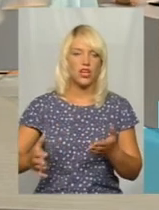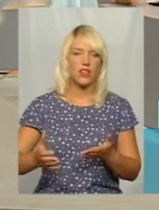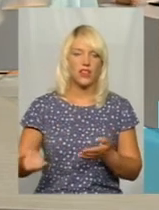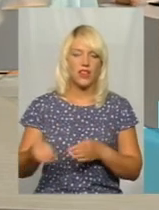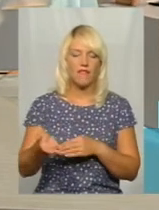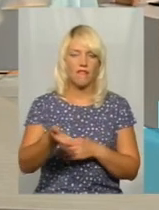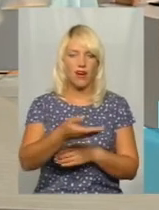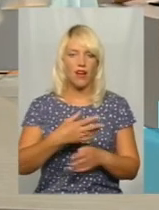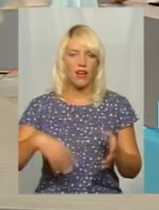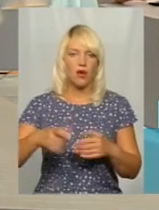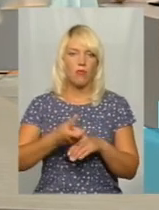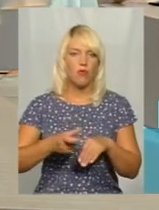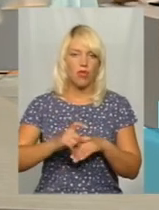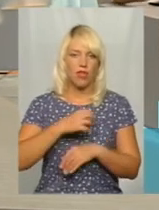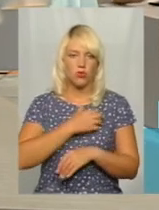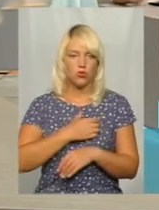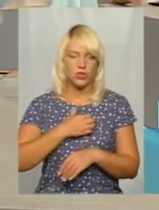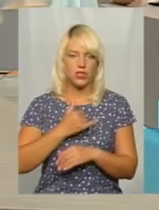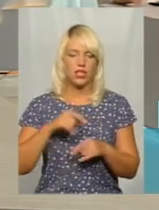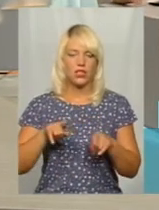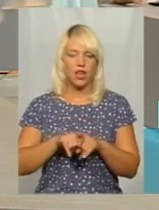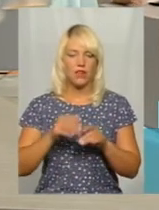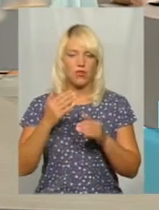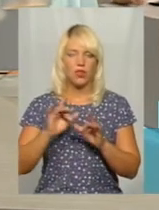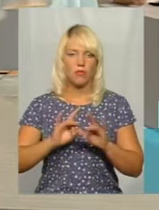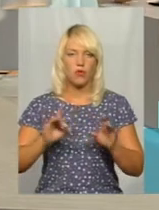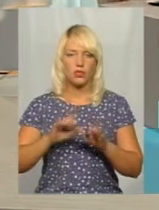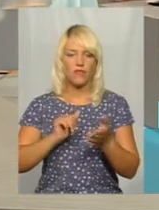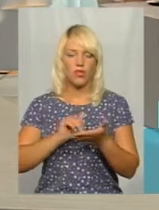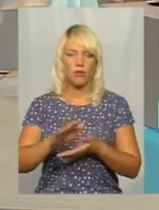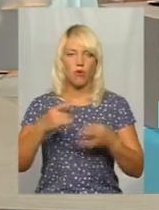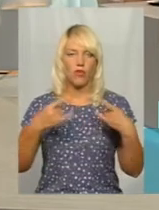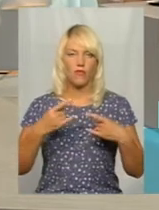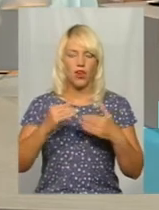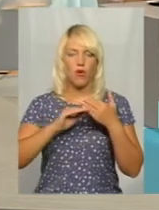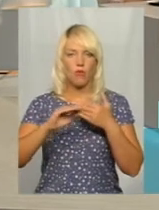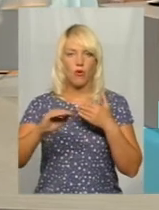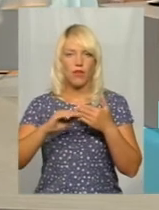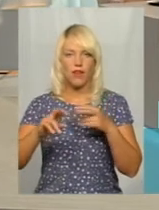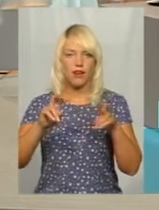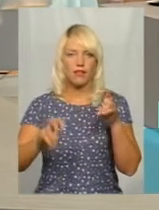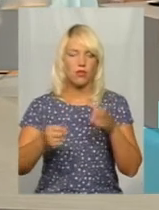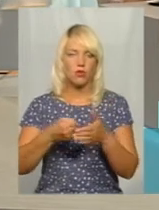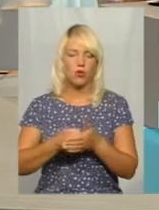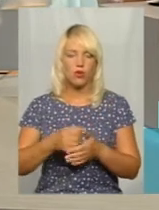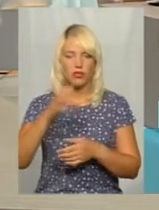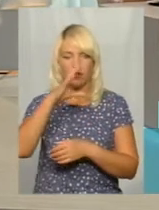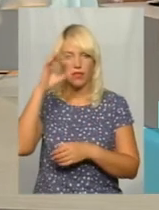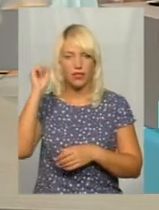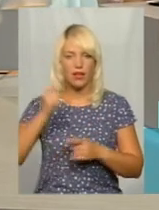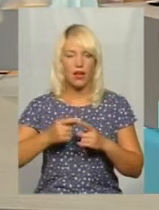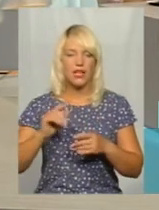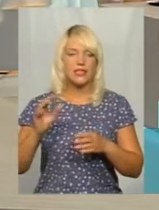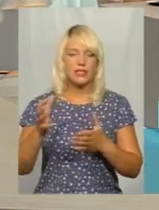практично в один голос, пояснили таким чином свою відмову в ефірі. Кажуть, в полях до темна, збирають врожай поміж